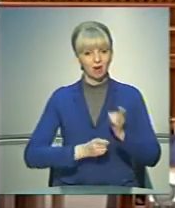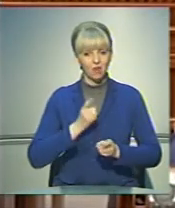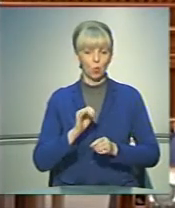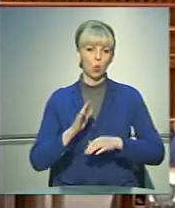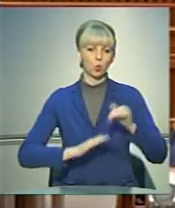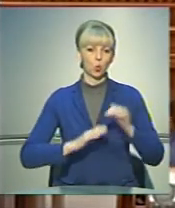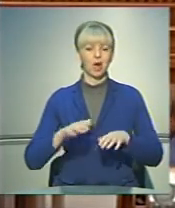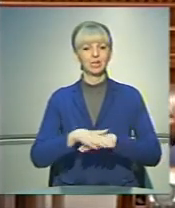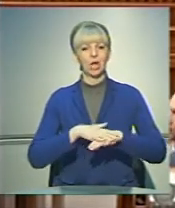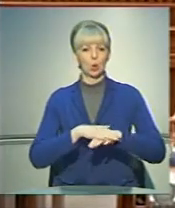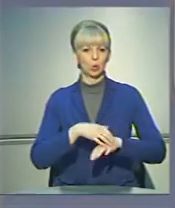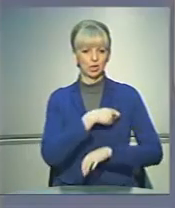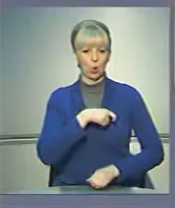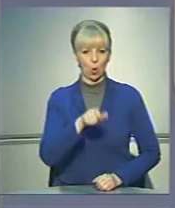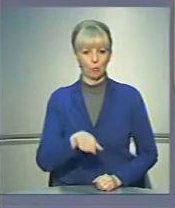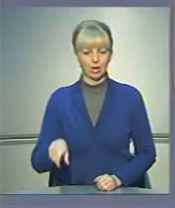у руках народних обранців.